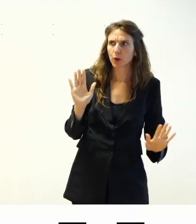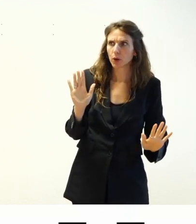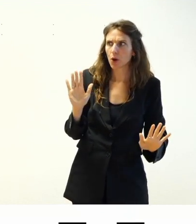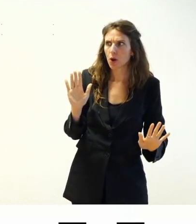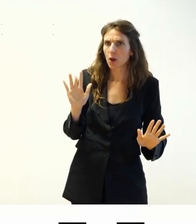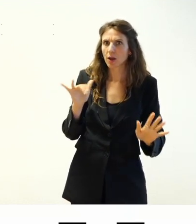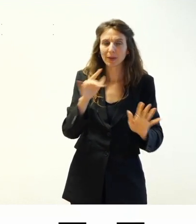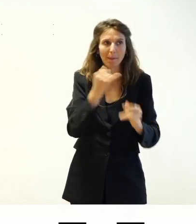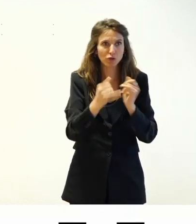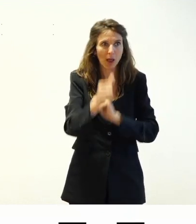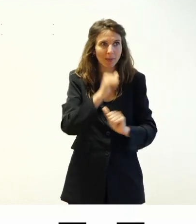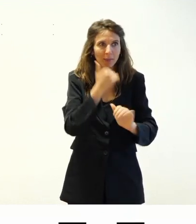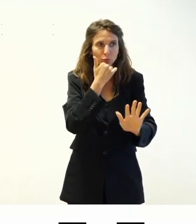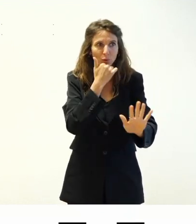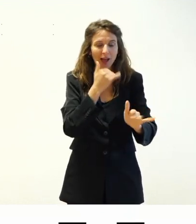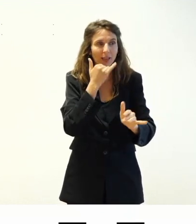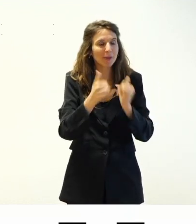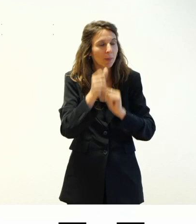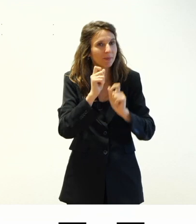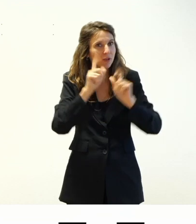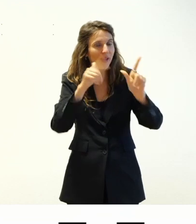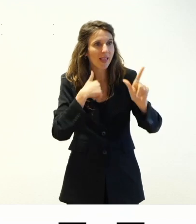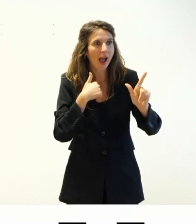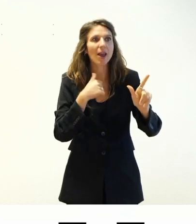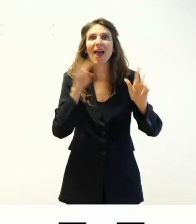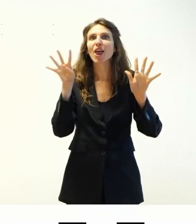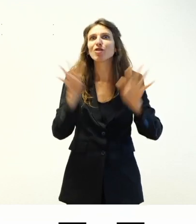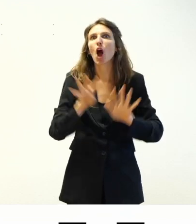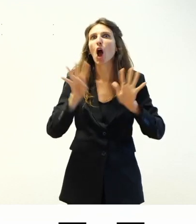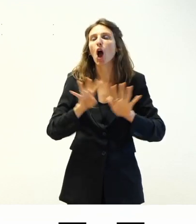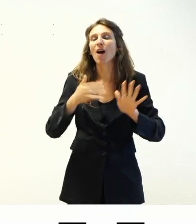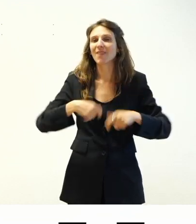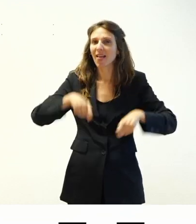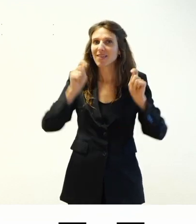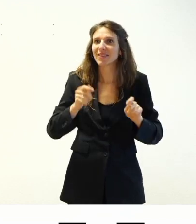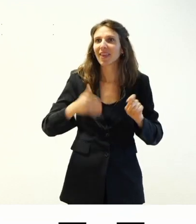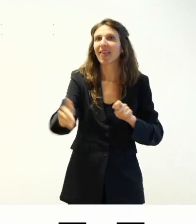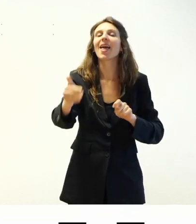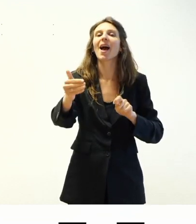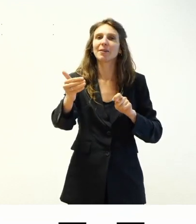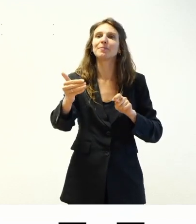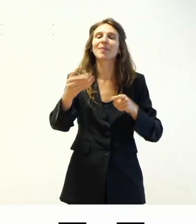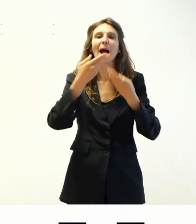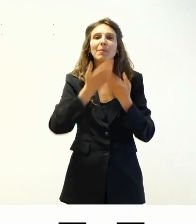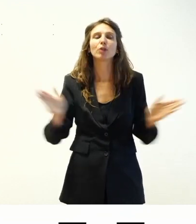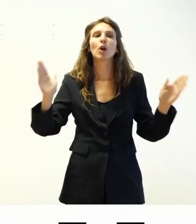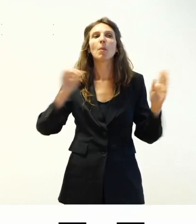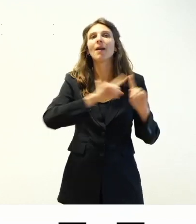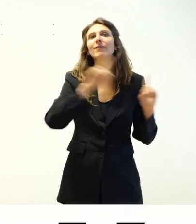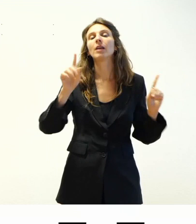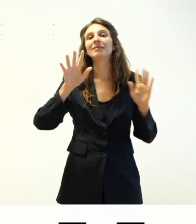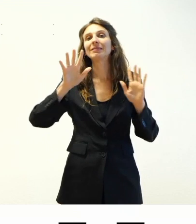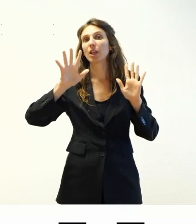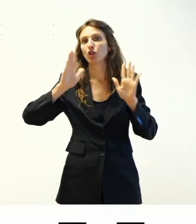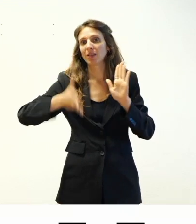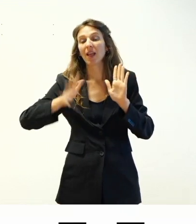mezz'ora prima va bene dalle 9 per il track 1 è difficile con il keynote dalle 10.30 probabilmente